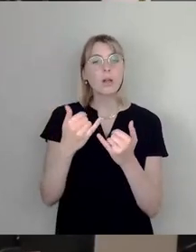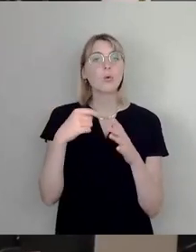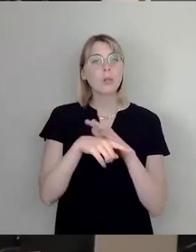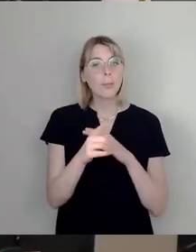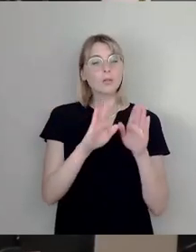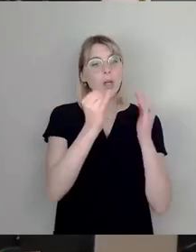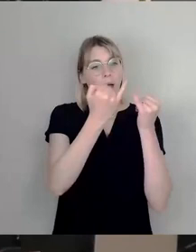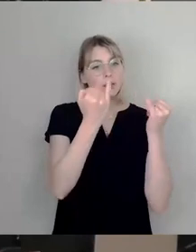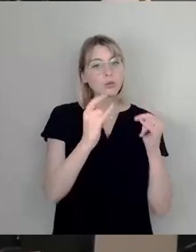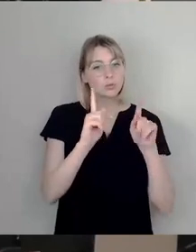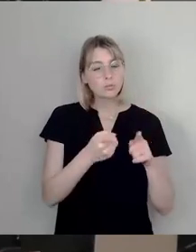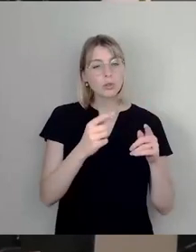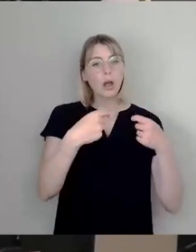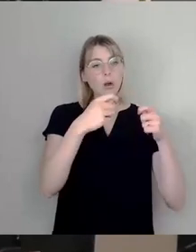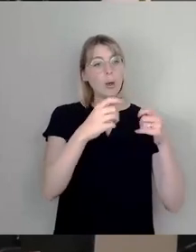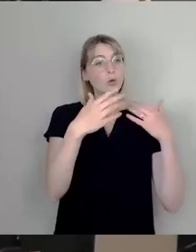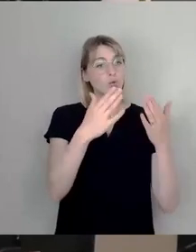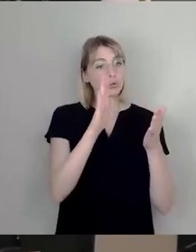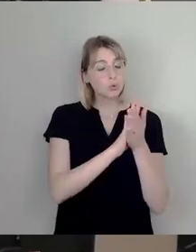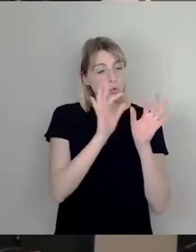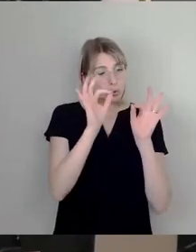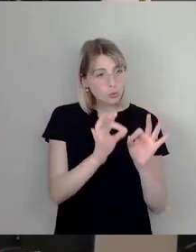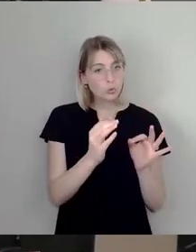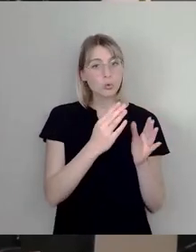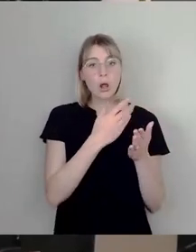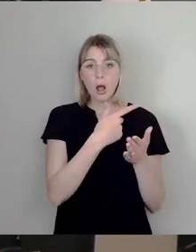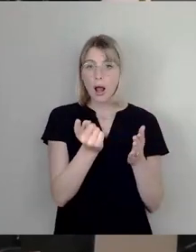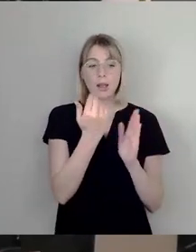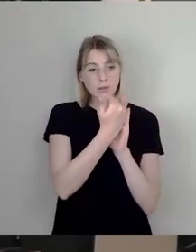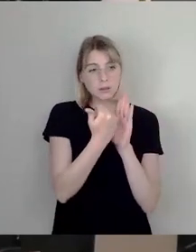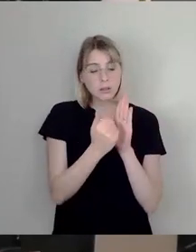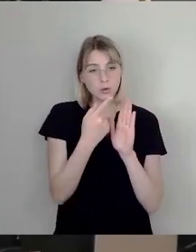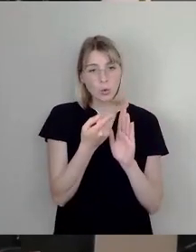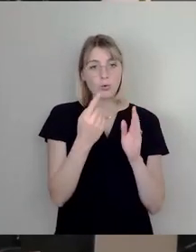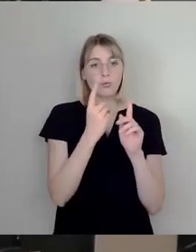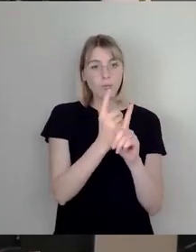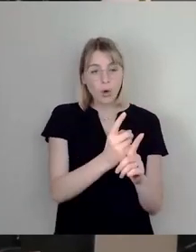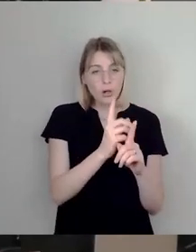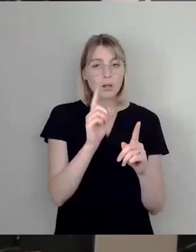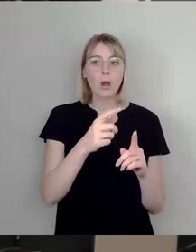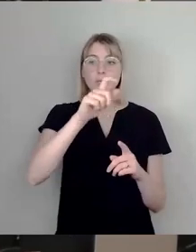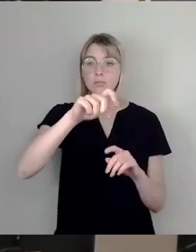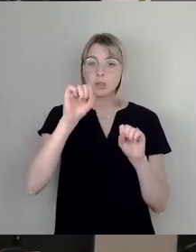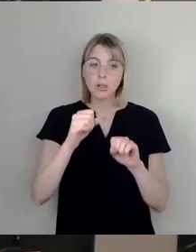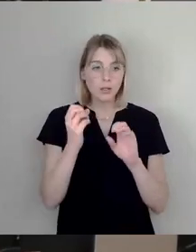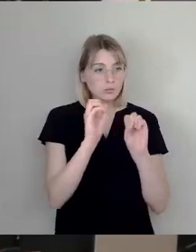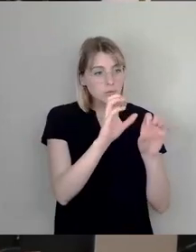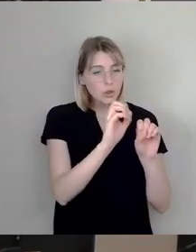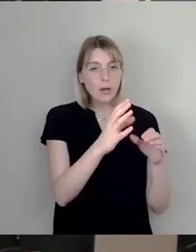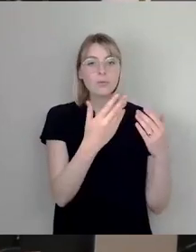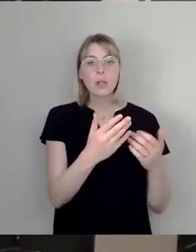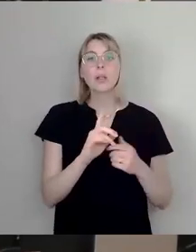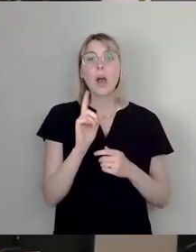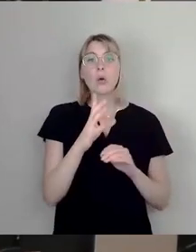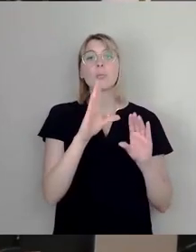so sind, dass sie auch okay sind, dass man da auch gut drin wohnen kann, man da auch gut Menschen unterbringen kann und die man eben nutzt, wenn sie